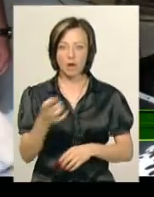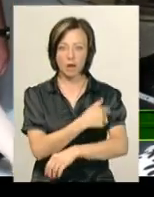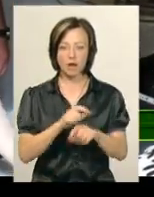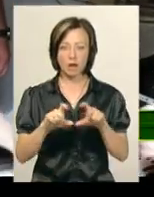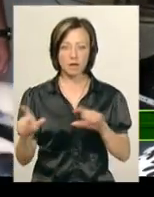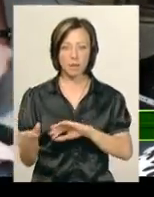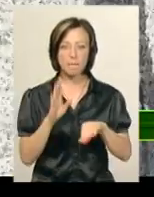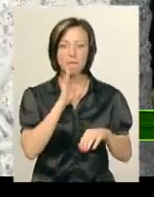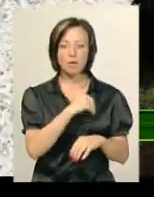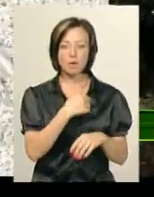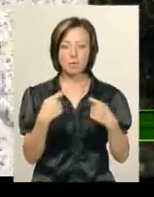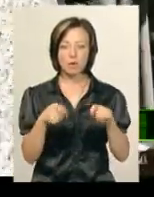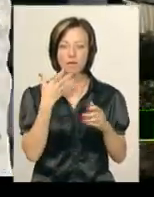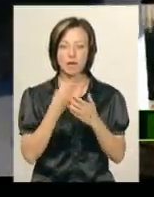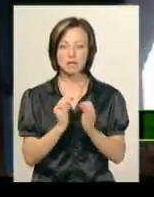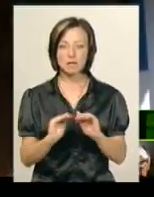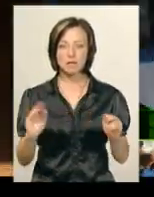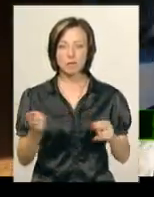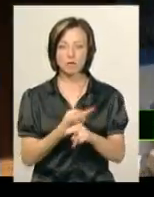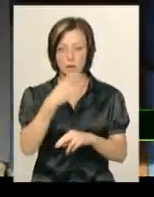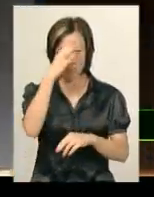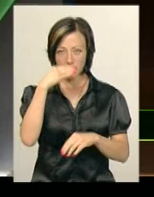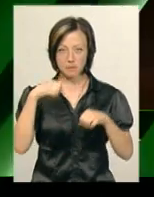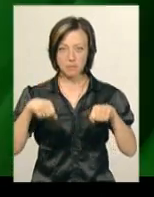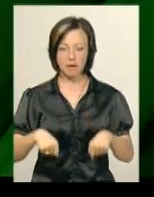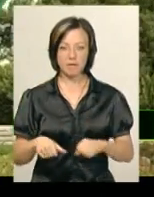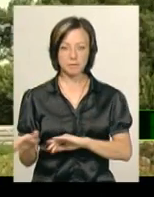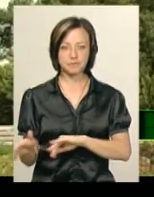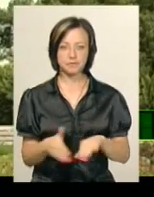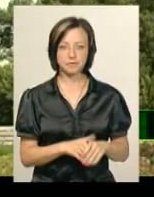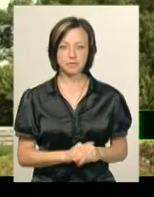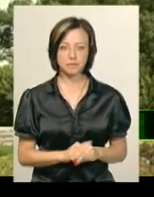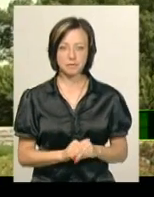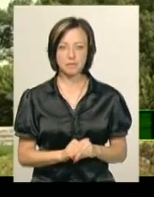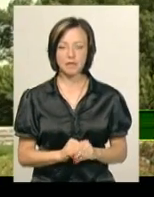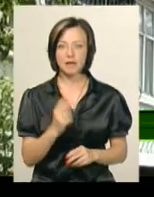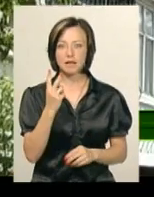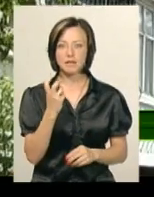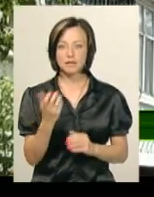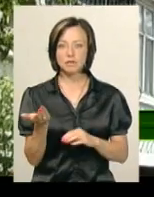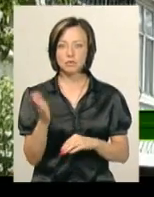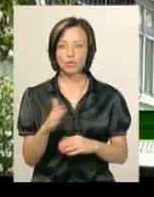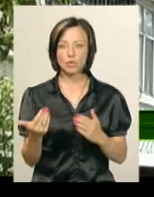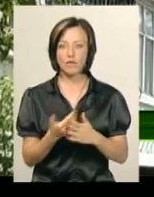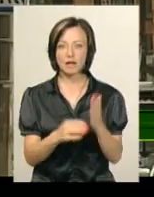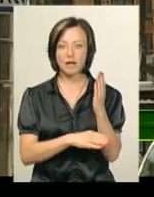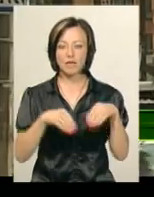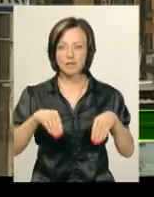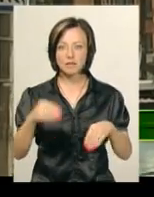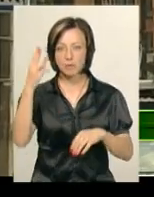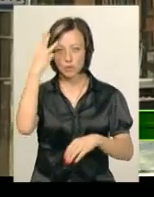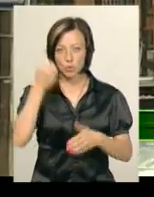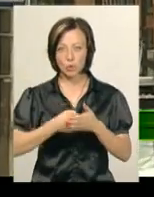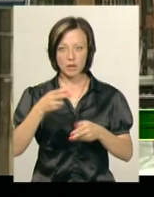Матір, яка хотіла продати власних дітей, позбавлять батьківських прав. 200 нових дерев висадять в обласному центрі до кінця